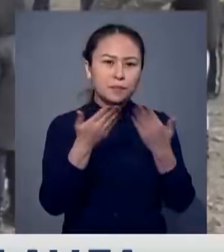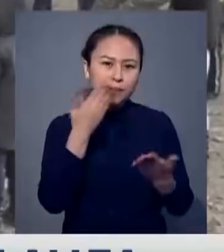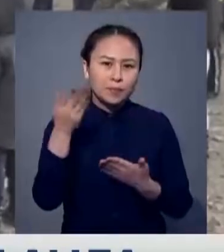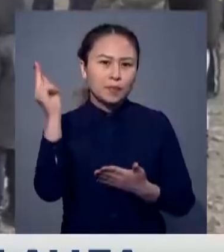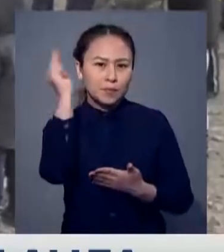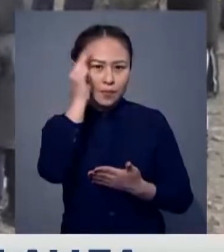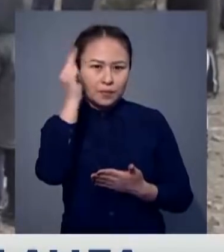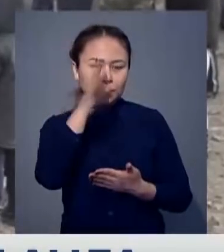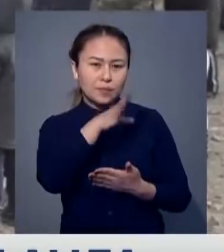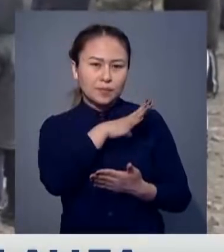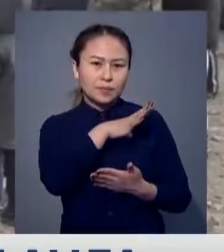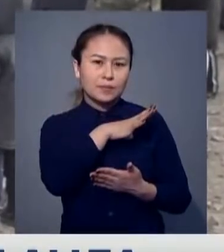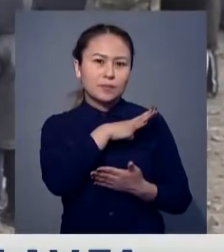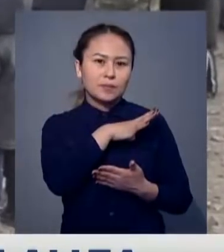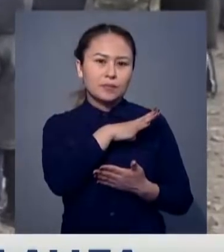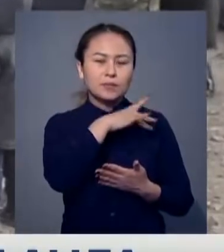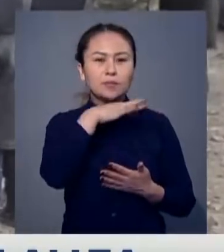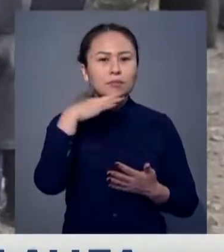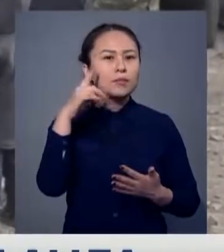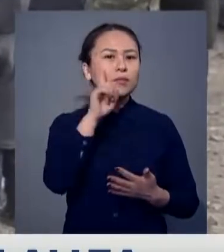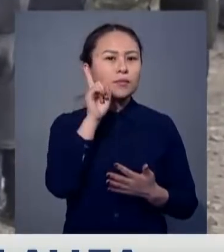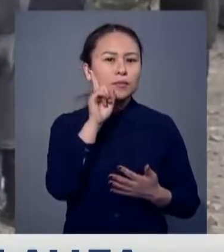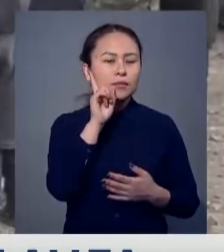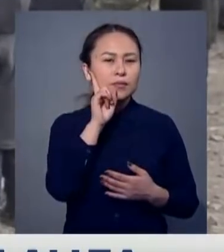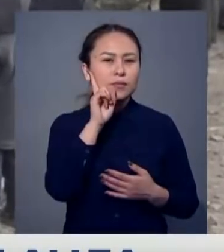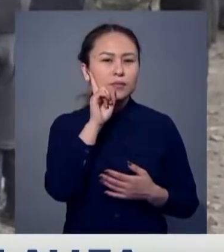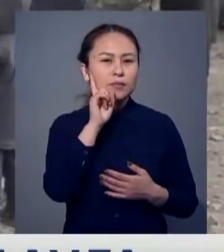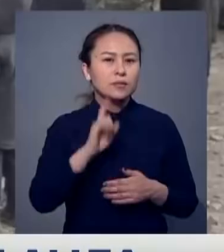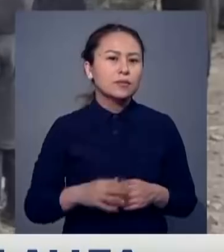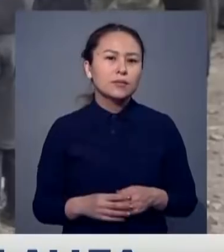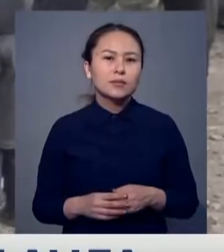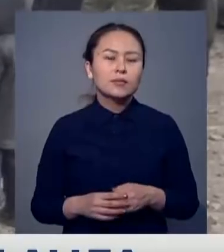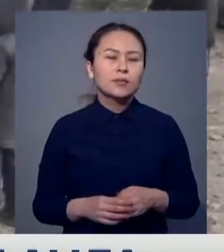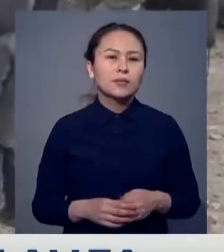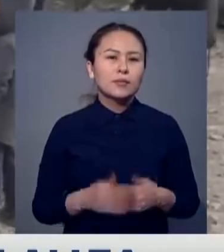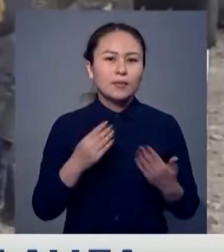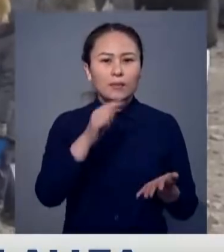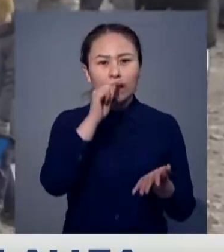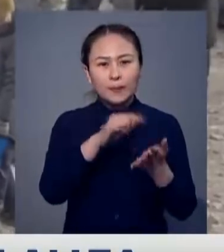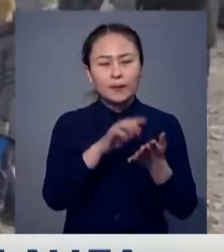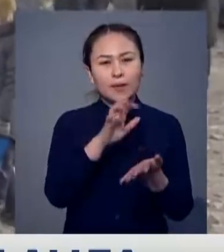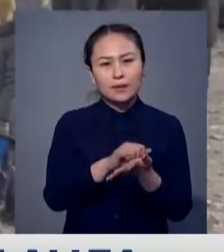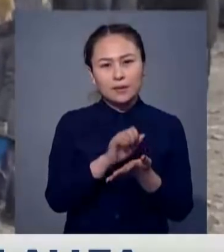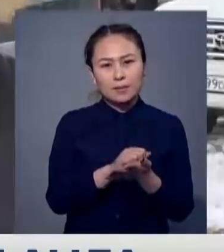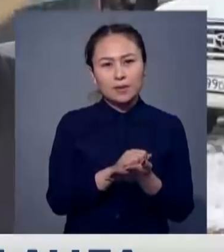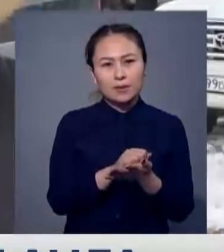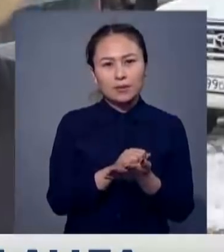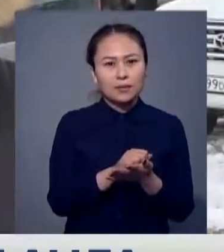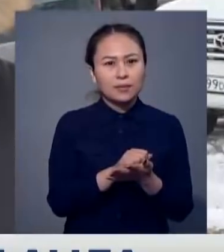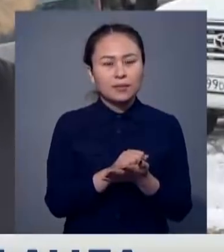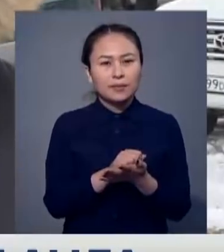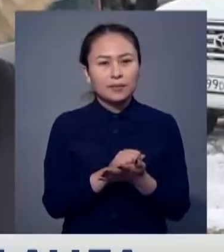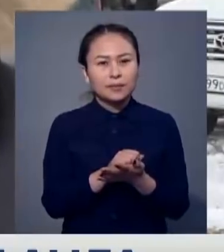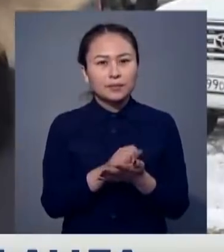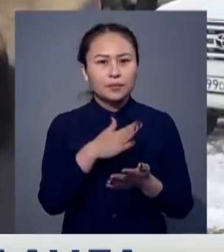үрініп, әйтіріс үйтіп кележатырмыз. Көп теген жастар қазір ұспір күшіліп, бені қызығып, тайналысылды. Біздің